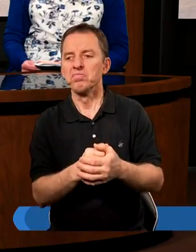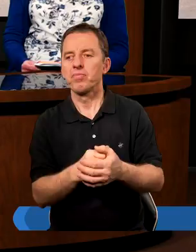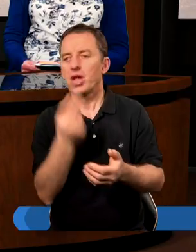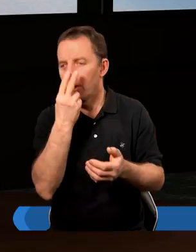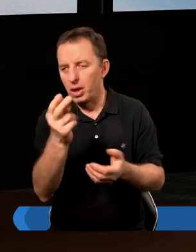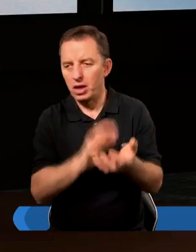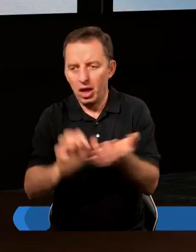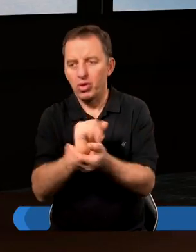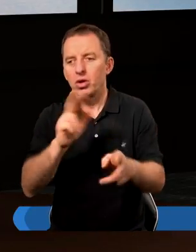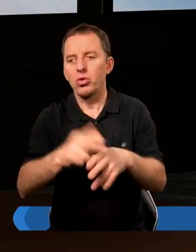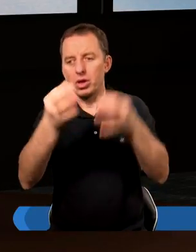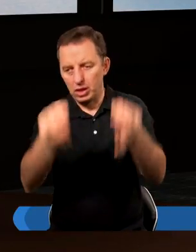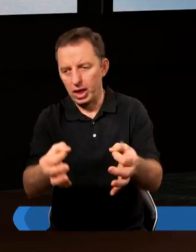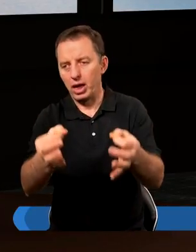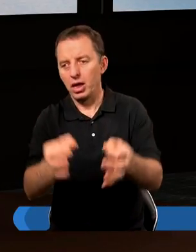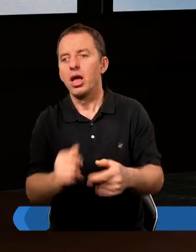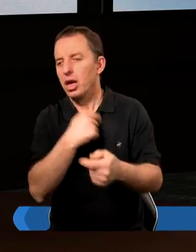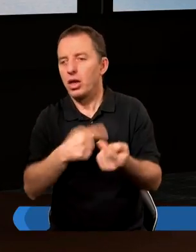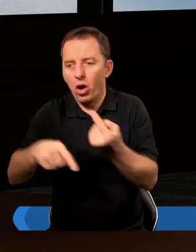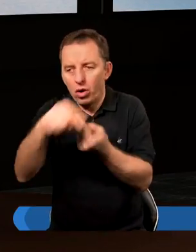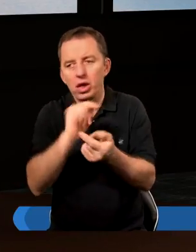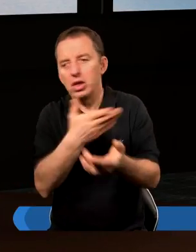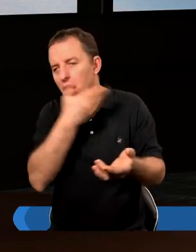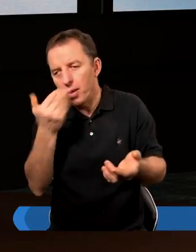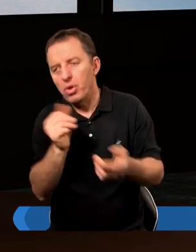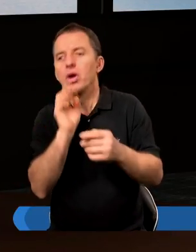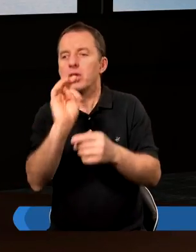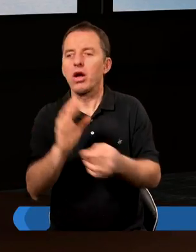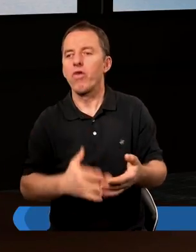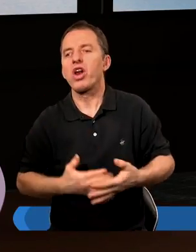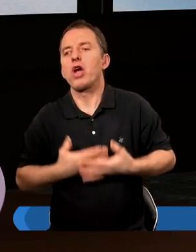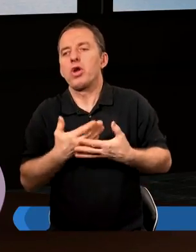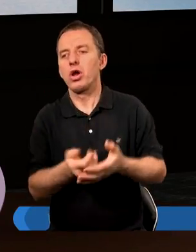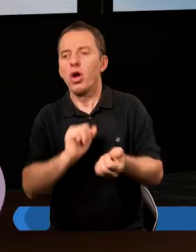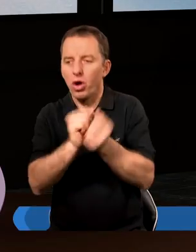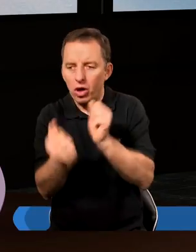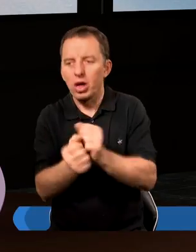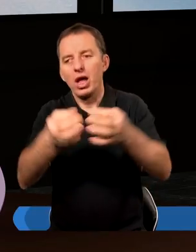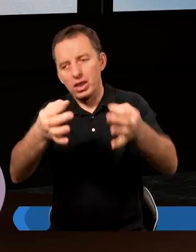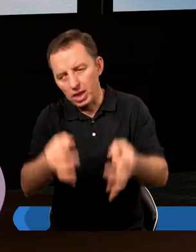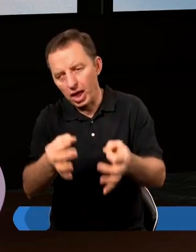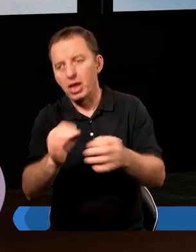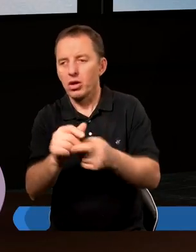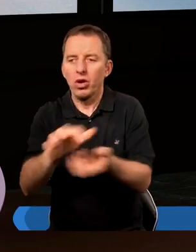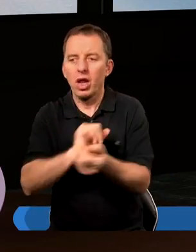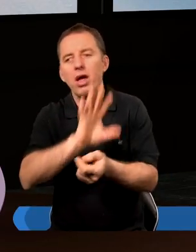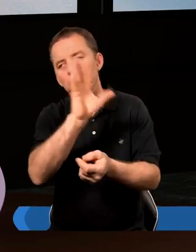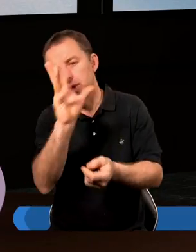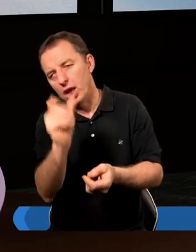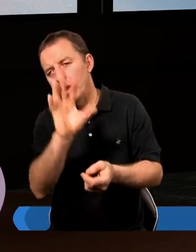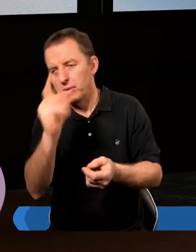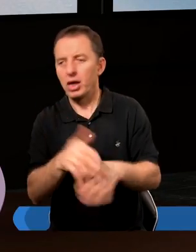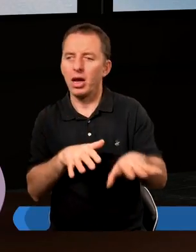My, patrząc na świat, który teraz nas otacza, może nie mamy często takiego wrażenia, chociaż nawet teraz są na tym świecie